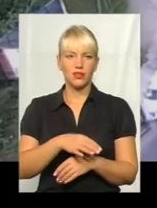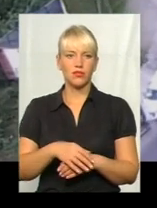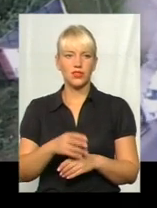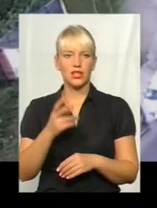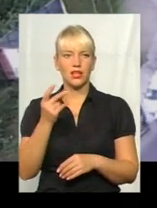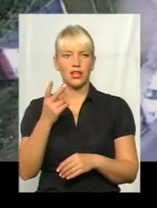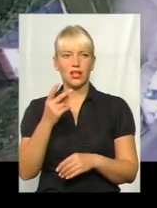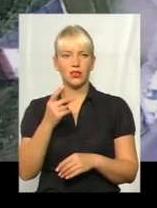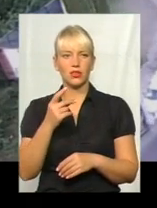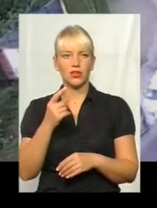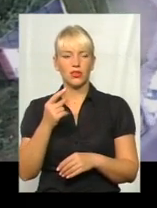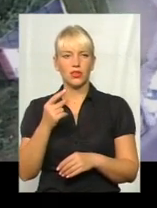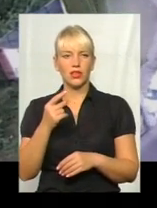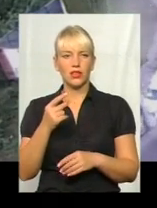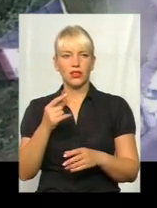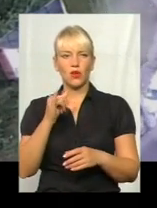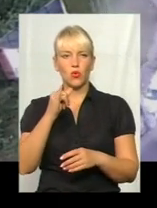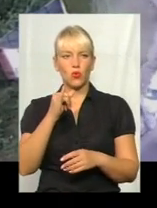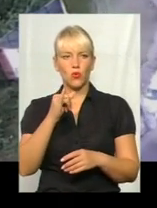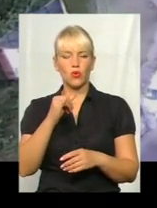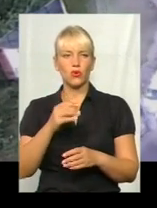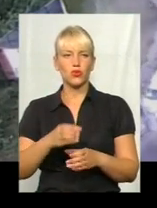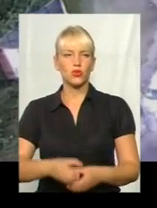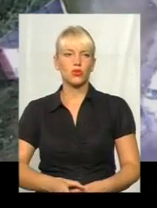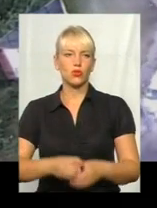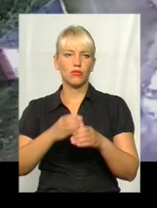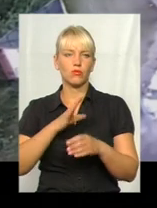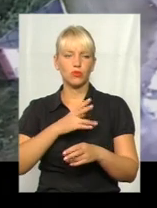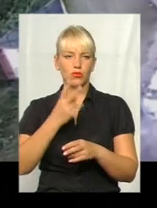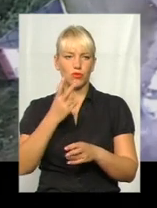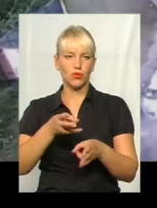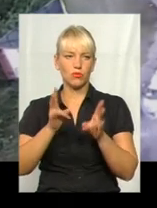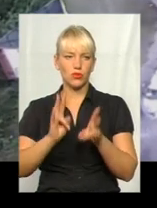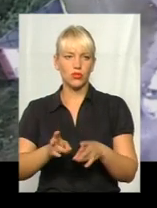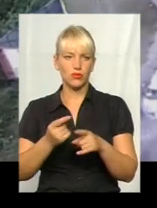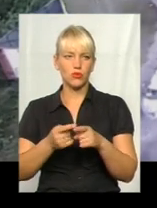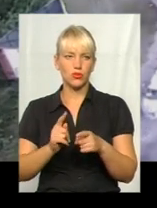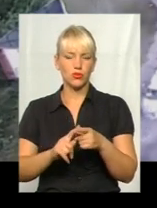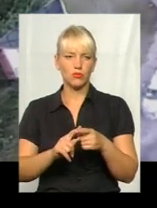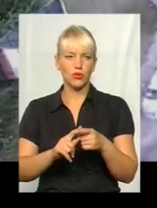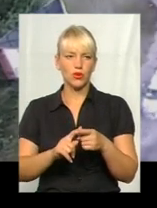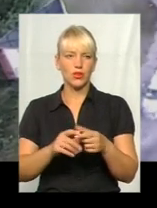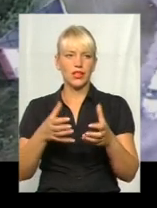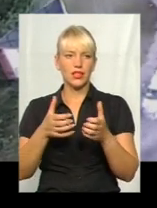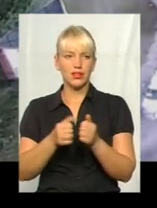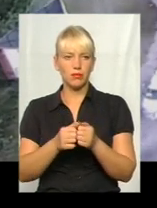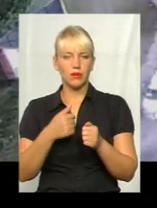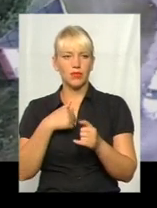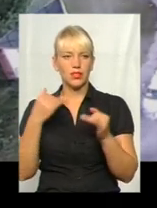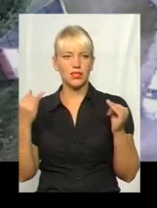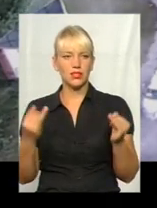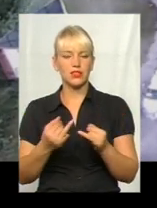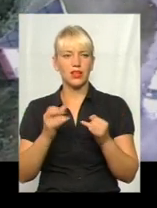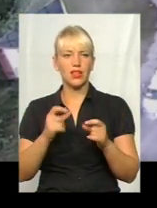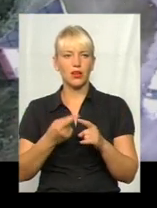ось, а другий в'їхав у стовп. Було двоє постраждалих у цьому ДТП. От мені просто цікаво, як ви можете